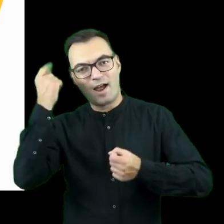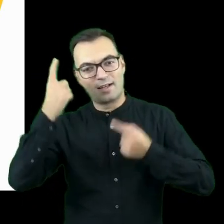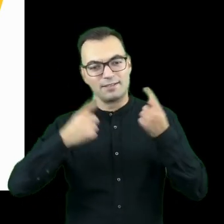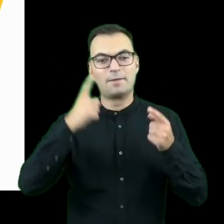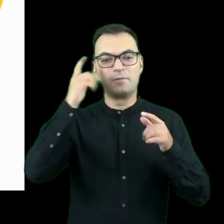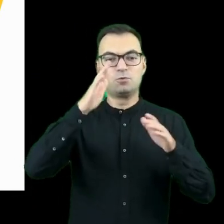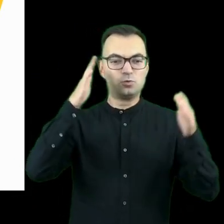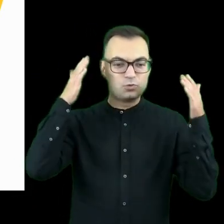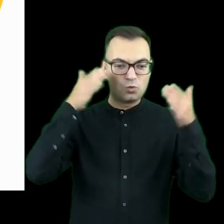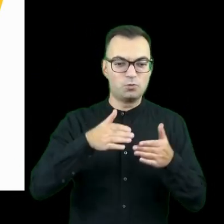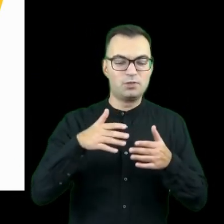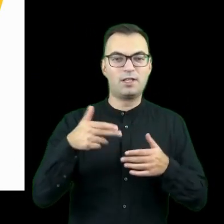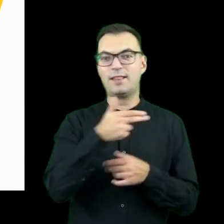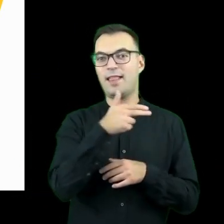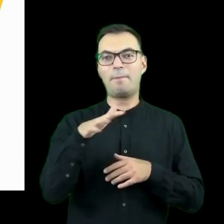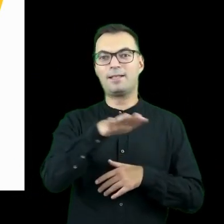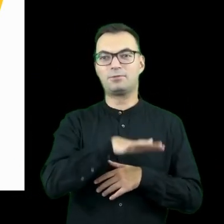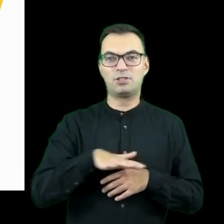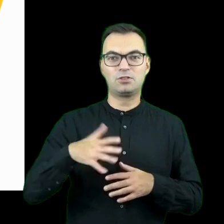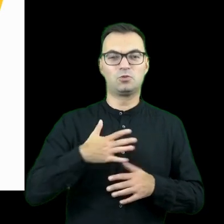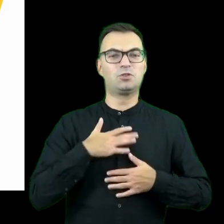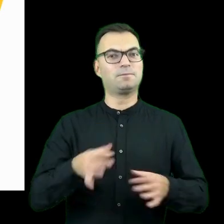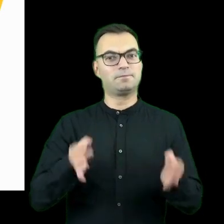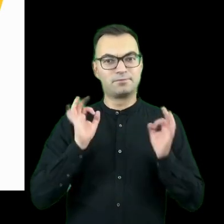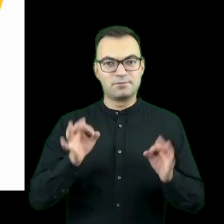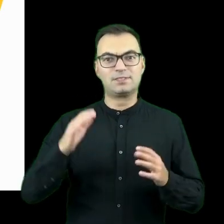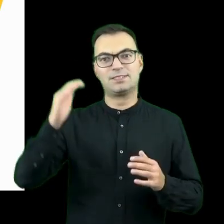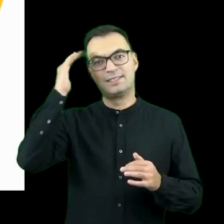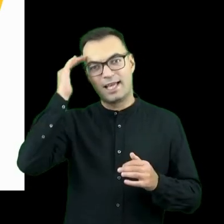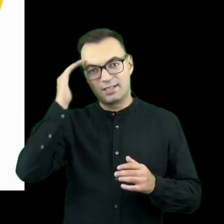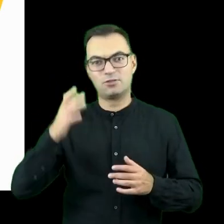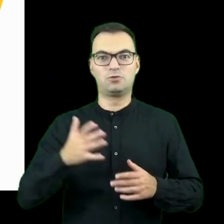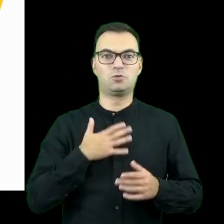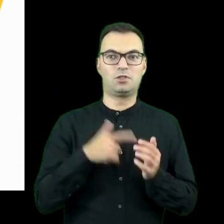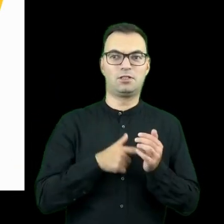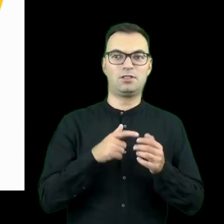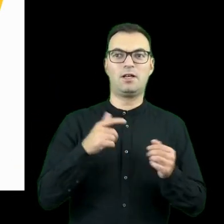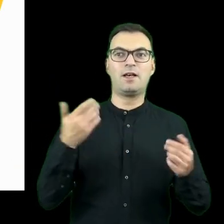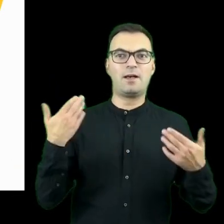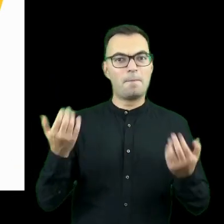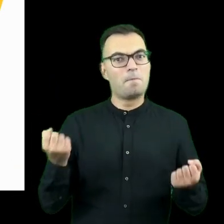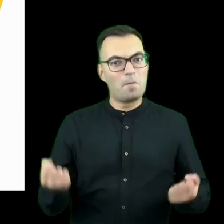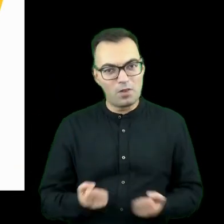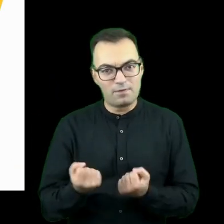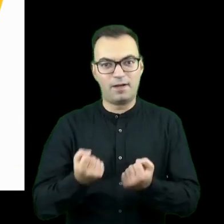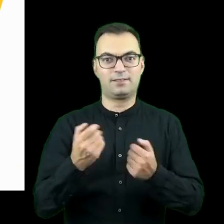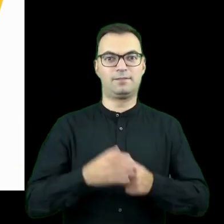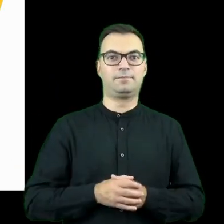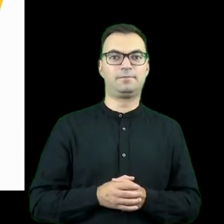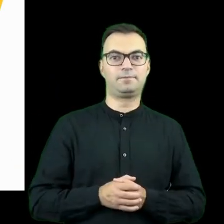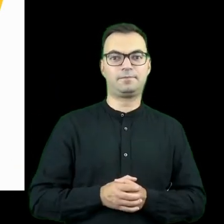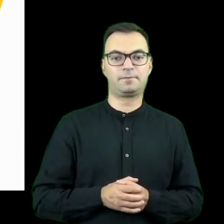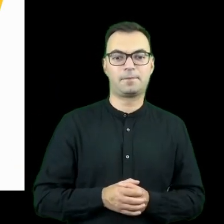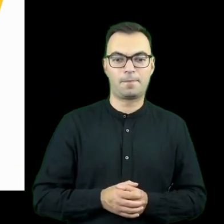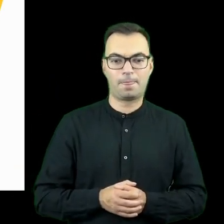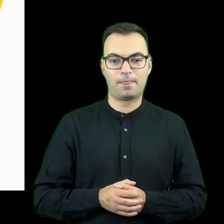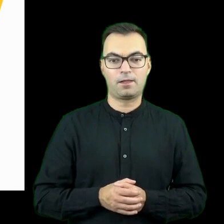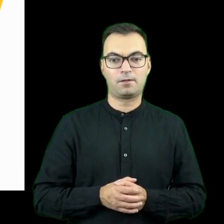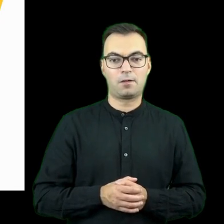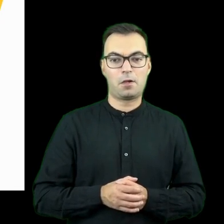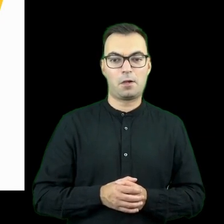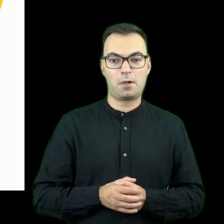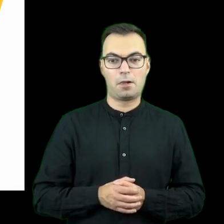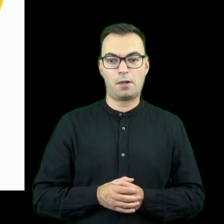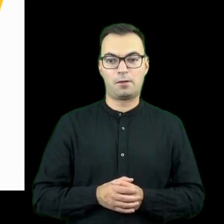zmiany adresowali te obszary, w których się dobrze czujecie i na których rzeczywiście czujecie, że one są motywujące dla Was do wprowadzania zmiany. Tak